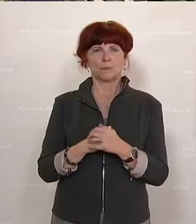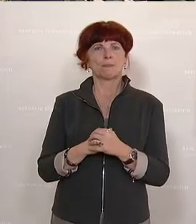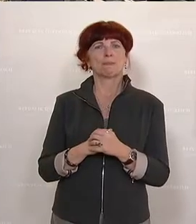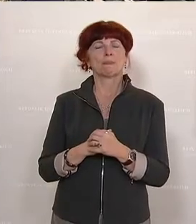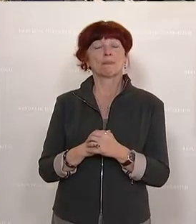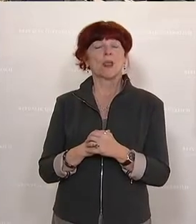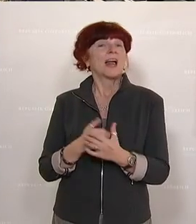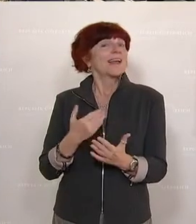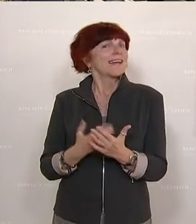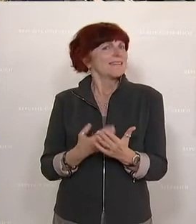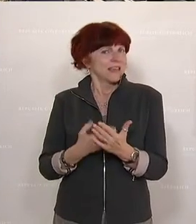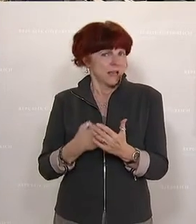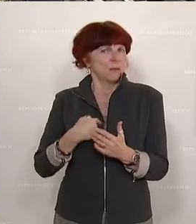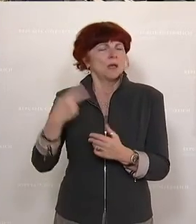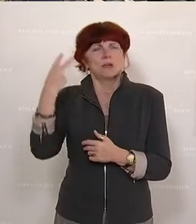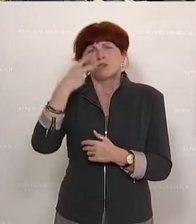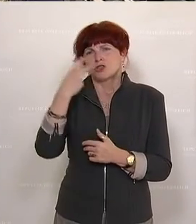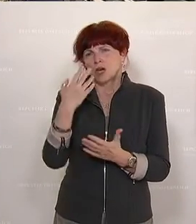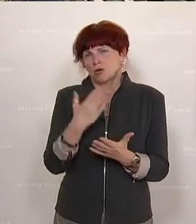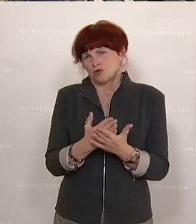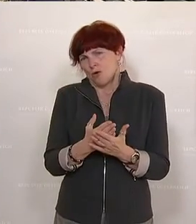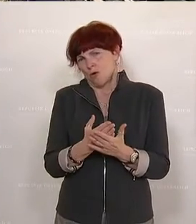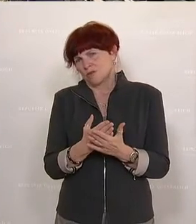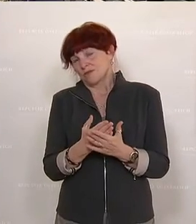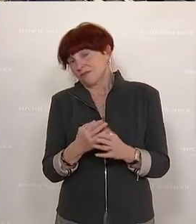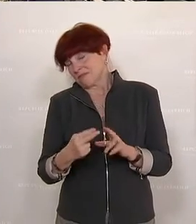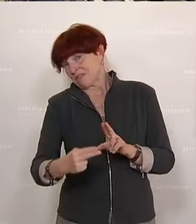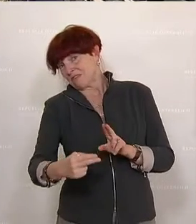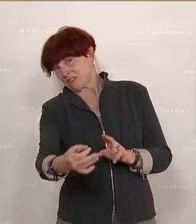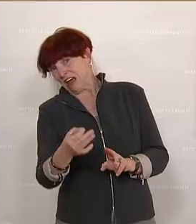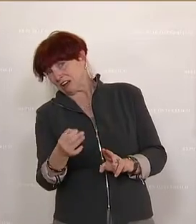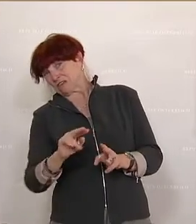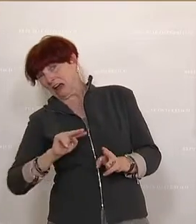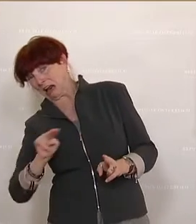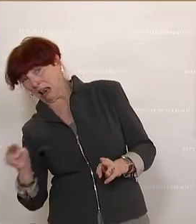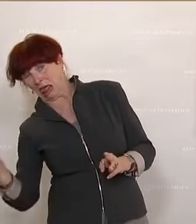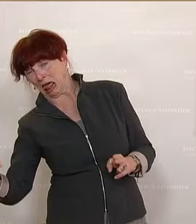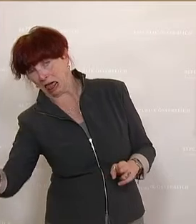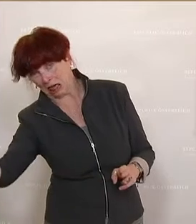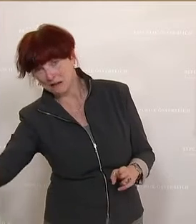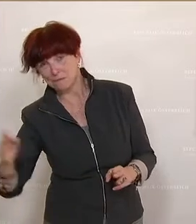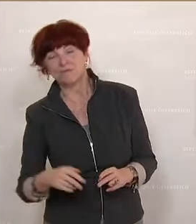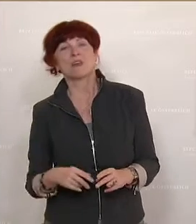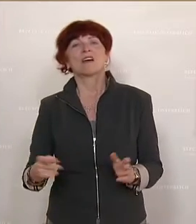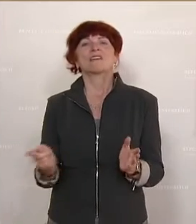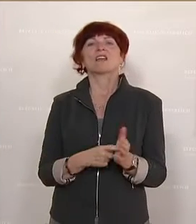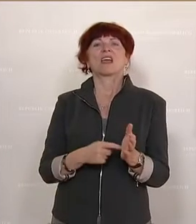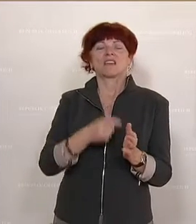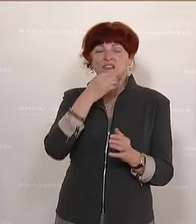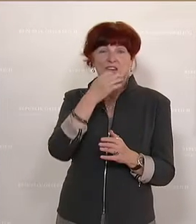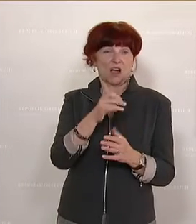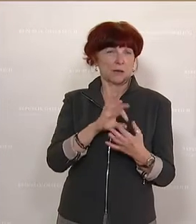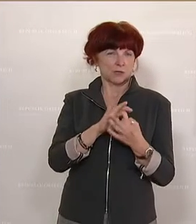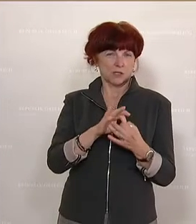Insofern verstehe ich die Umschiffung aller Antworten auf unsere dringenden Frage. Für Österreich ist das natürlich